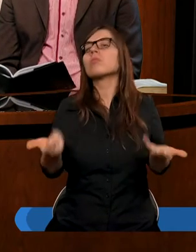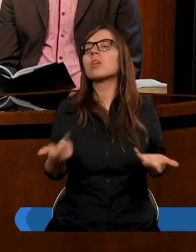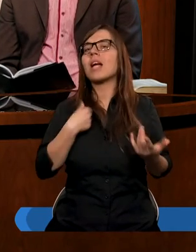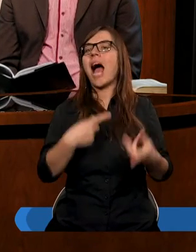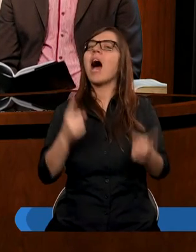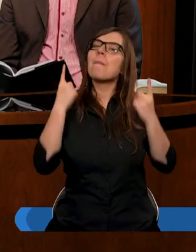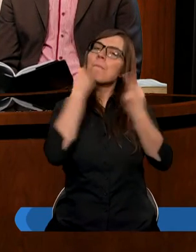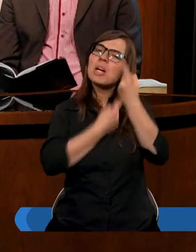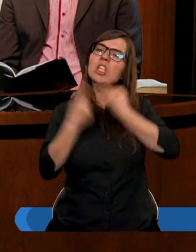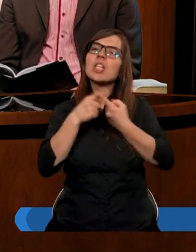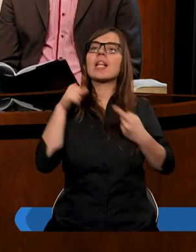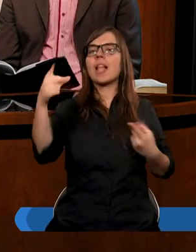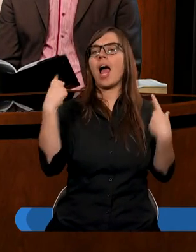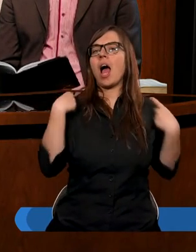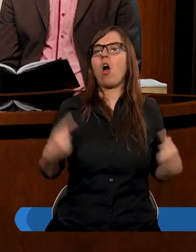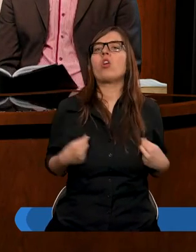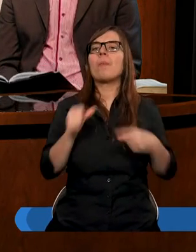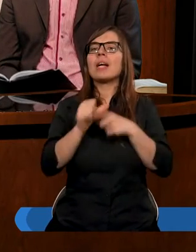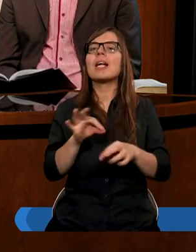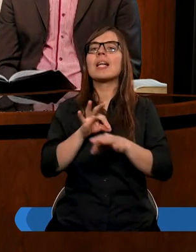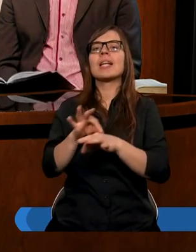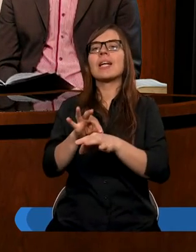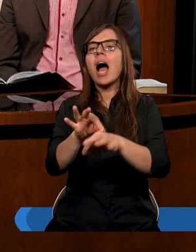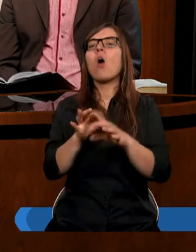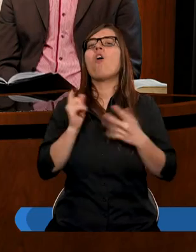uważam, że ta osoba jest kierowana